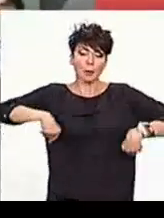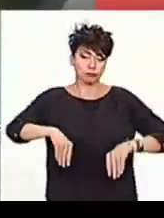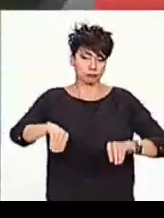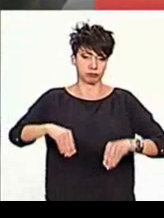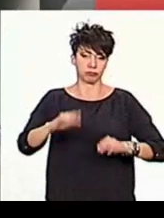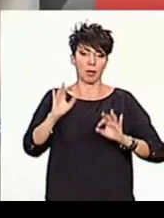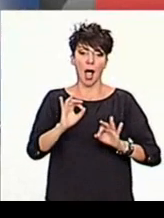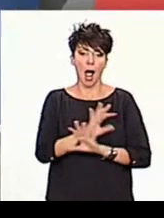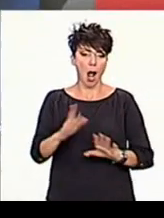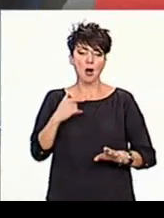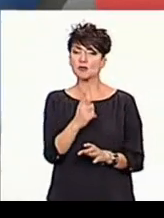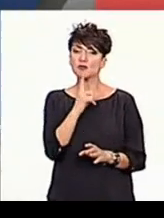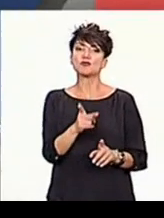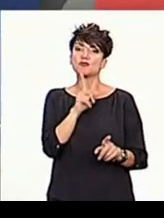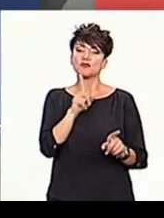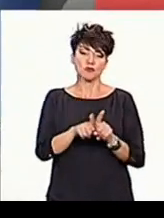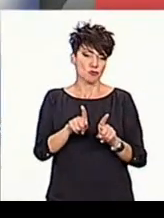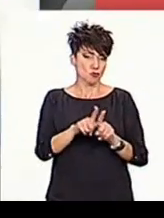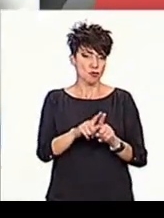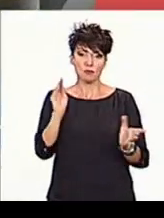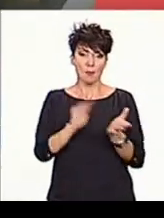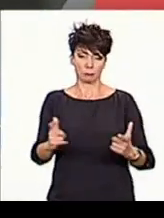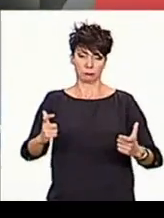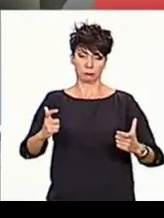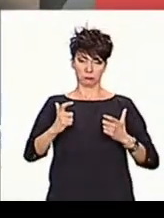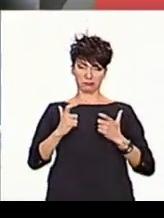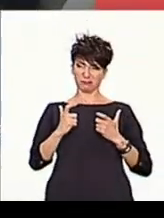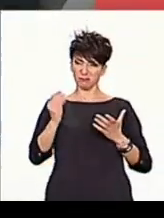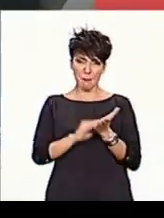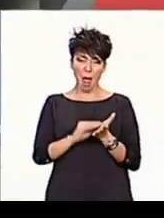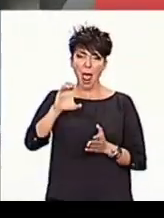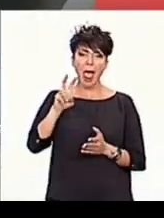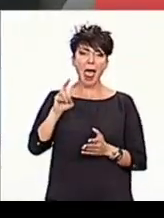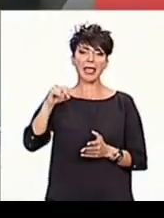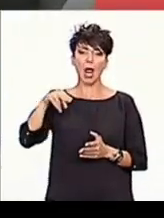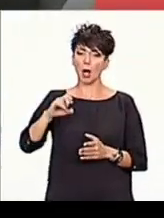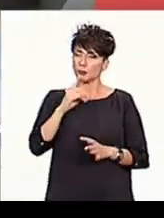κανονικά. Παράσταση διαμαρτυρίας κατά των μέτρων περιορισμού πραγματοποίησαν και κάτοικοι του Εχήνου το μεσημέρι στην είσοδο του χωριού.